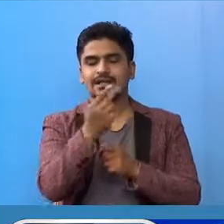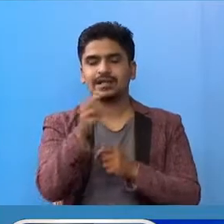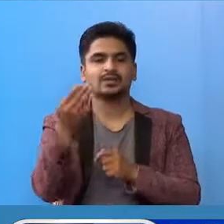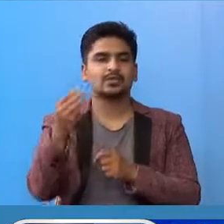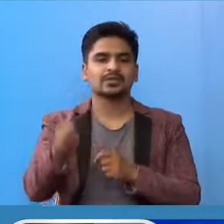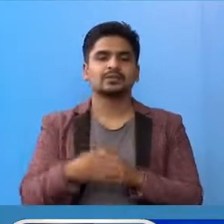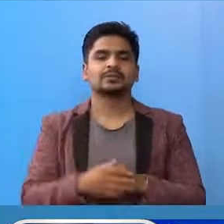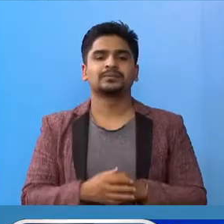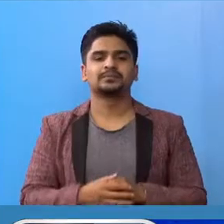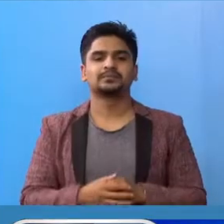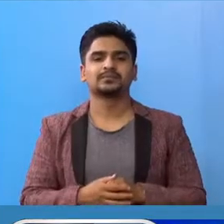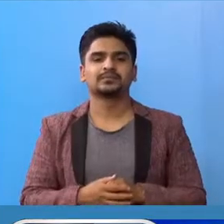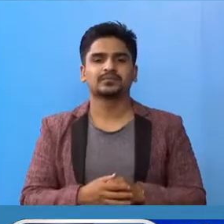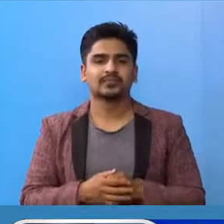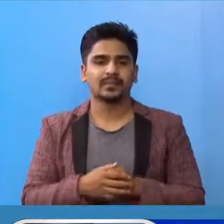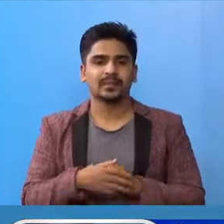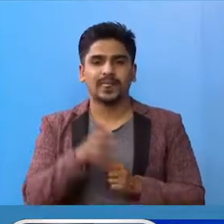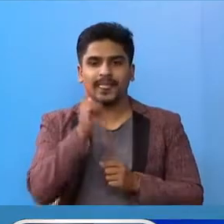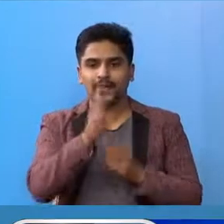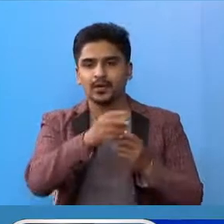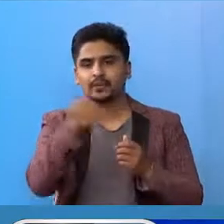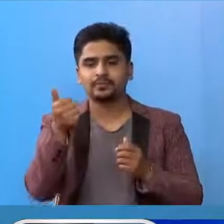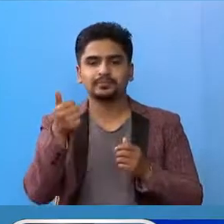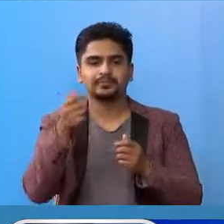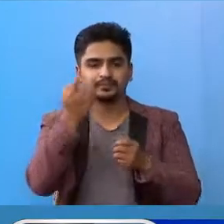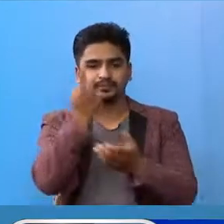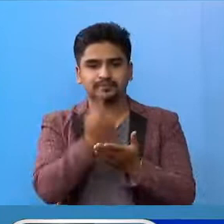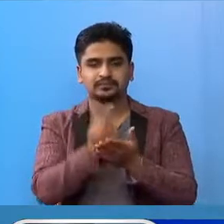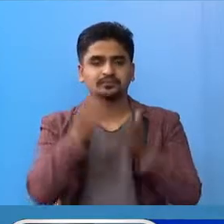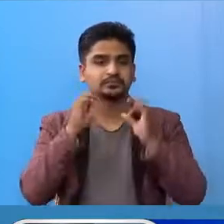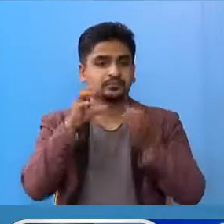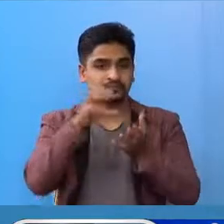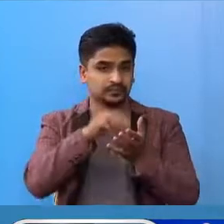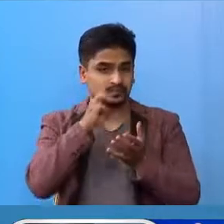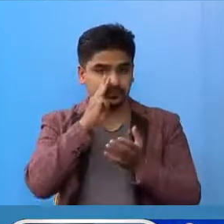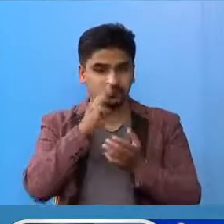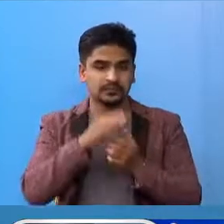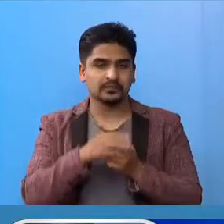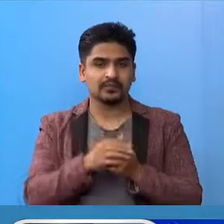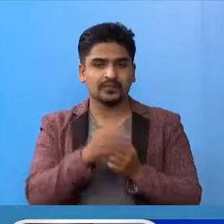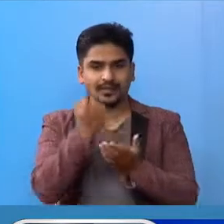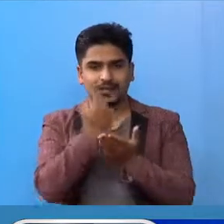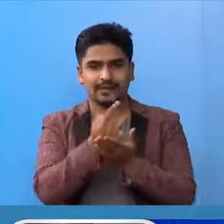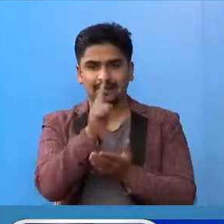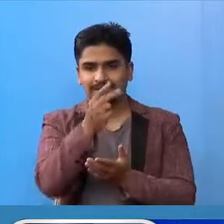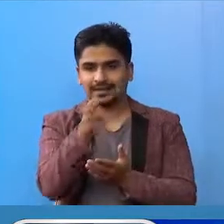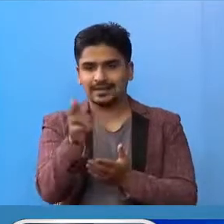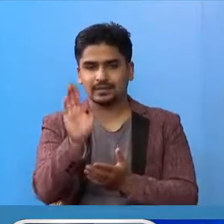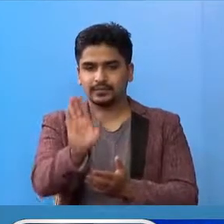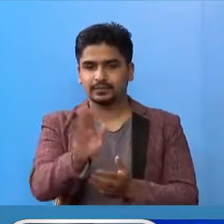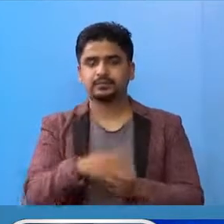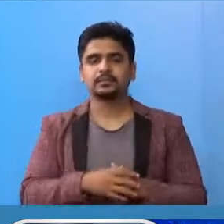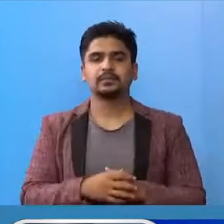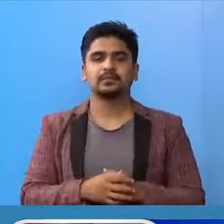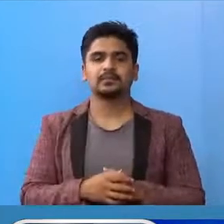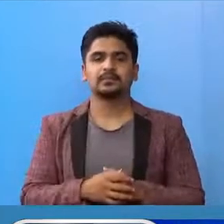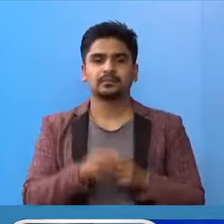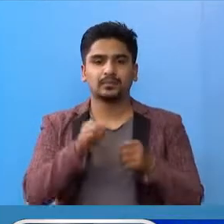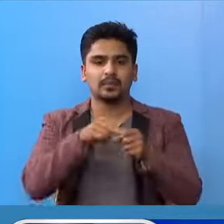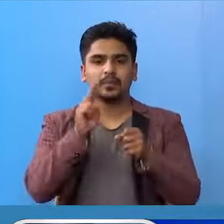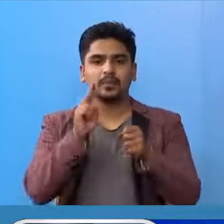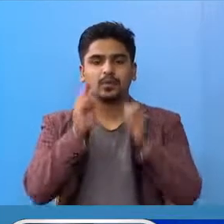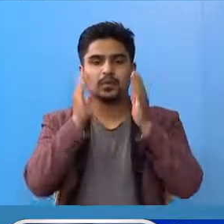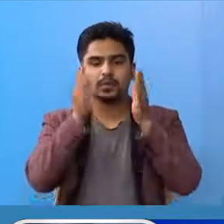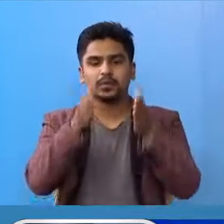हुनुँचा। सुक्रणा ट्रोपिकल तथा सरुवारोग अस्पताल पर्योक्साला टेकूमा काफांडु का एक जना हुनुँचा। भरतपूर